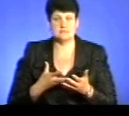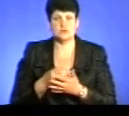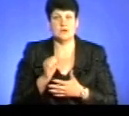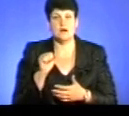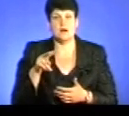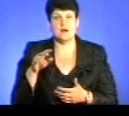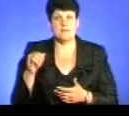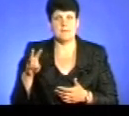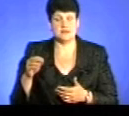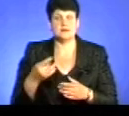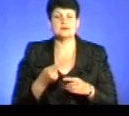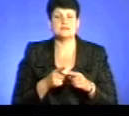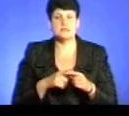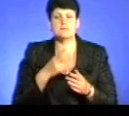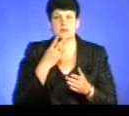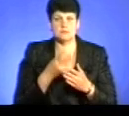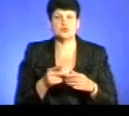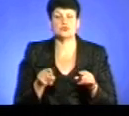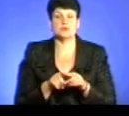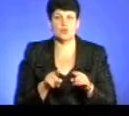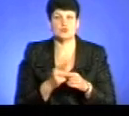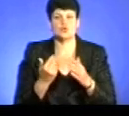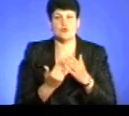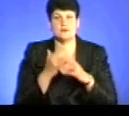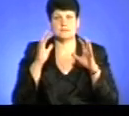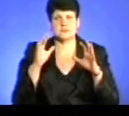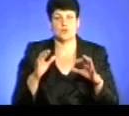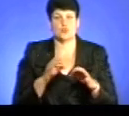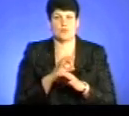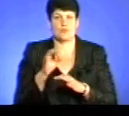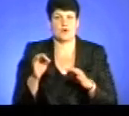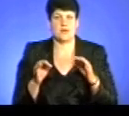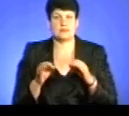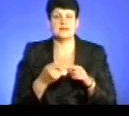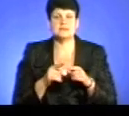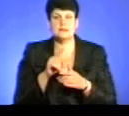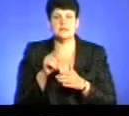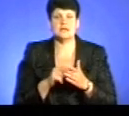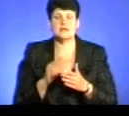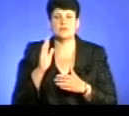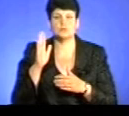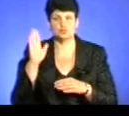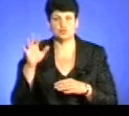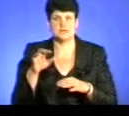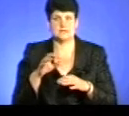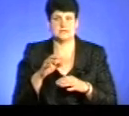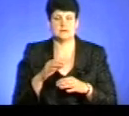передбачено також оцим новим законопроектом і це питання в майбутньому буде знято.